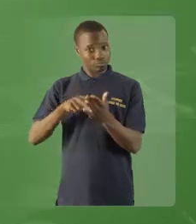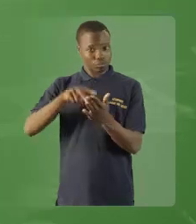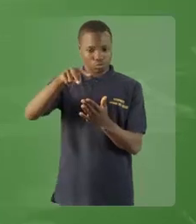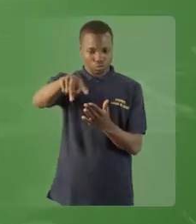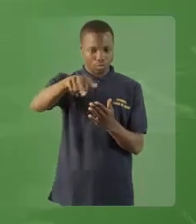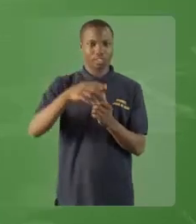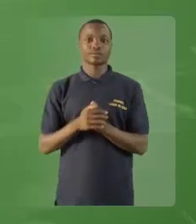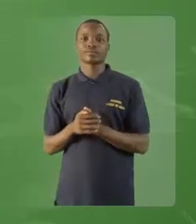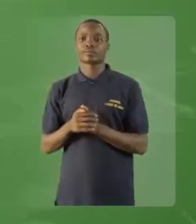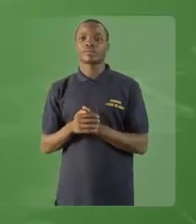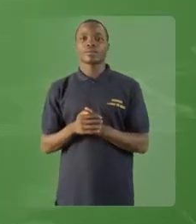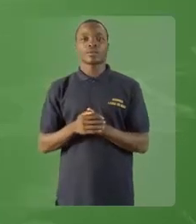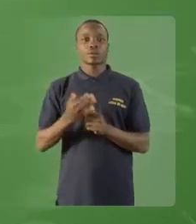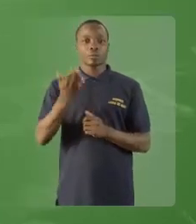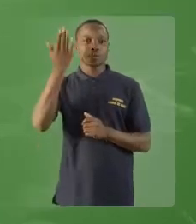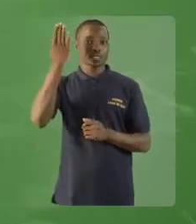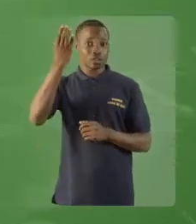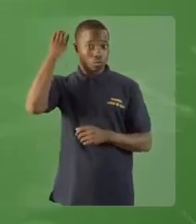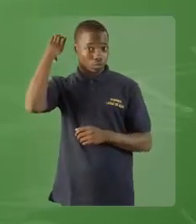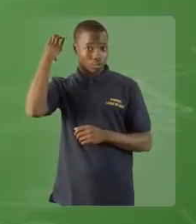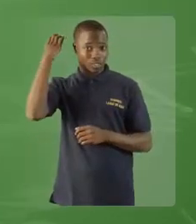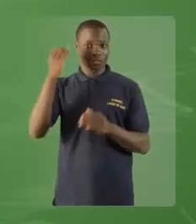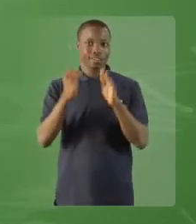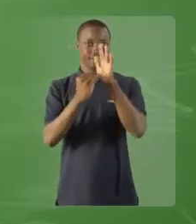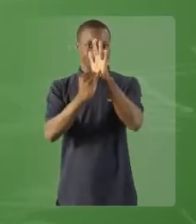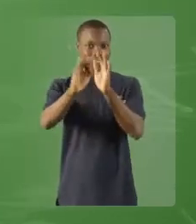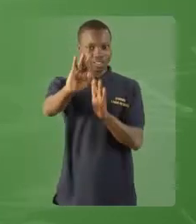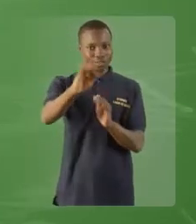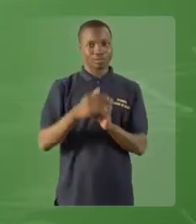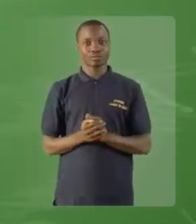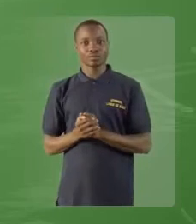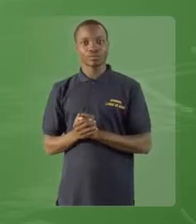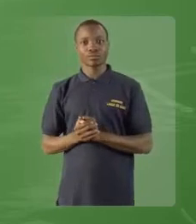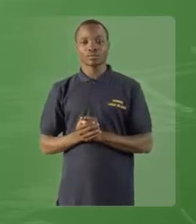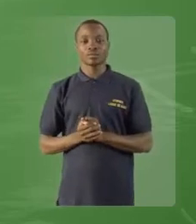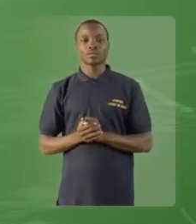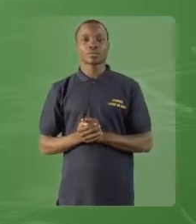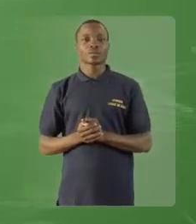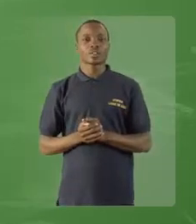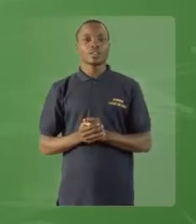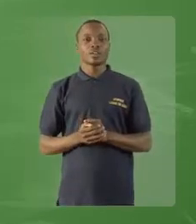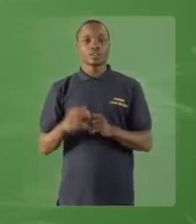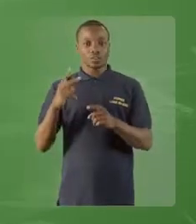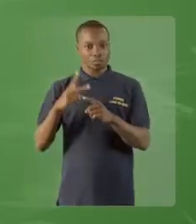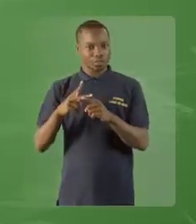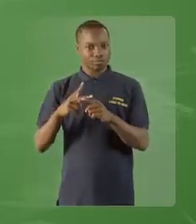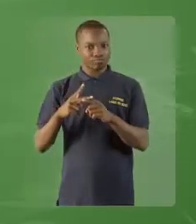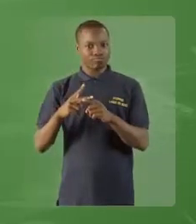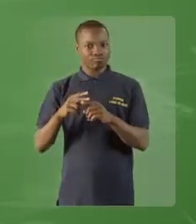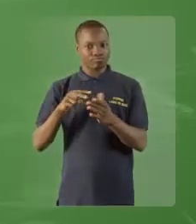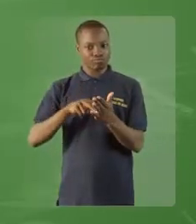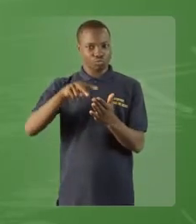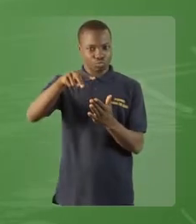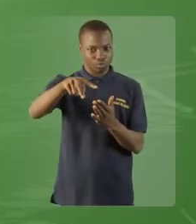Nous allons corriger l'exercice d'application. Les verbes « sauter » au passé